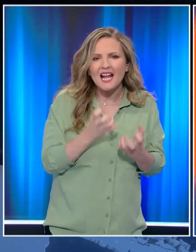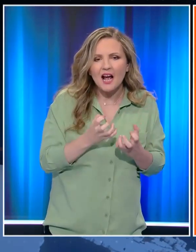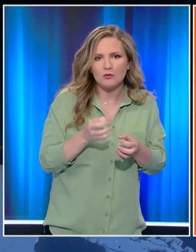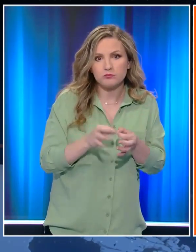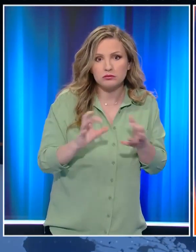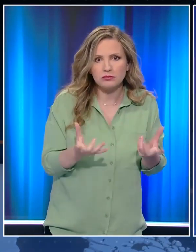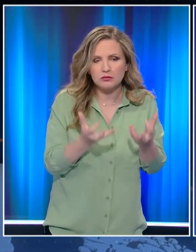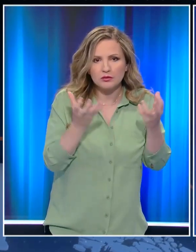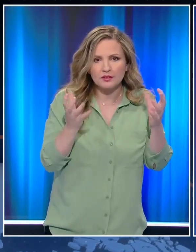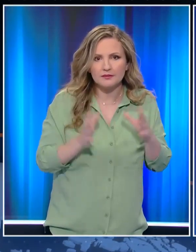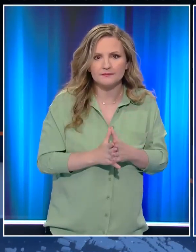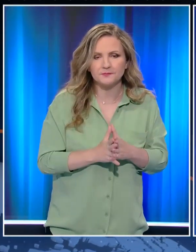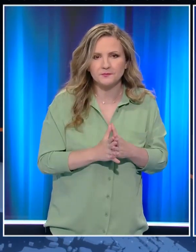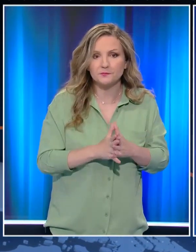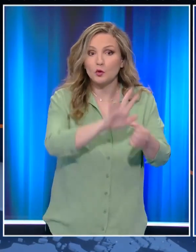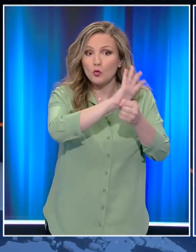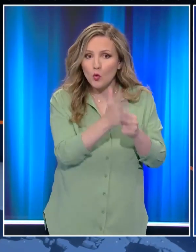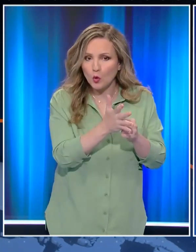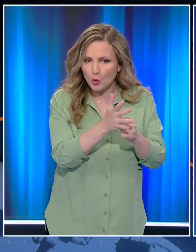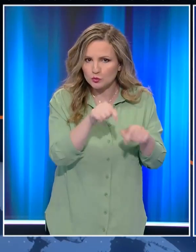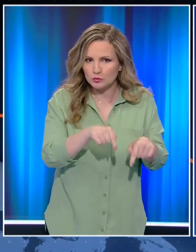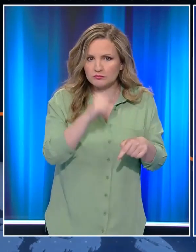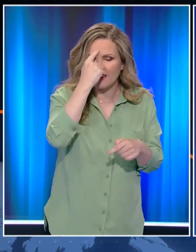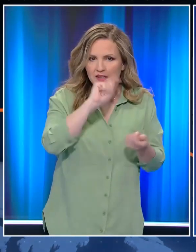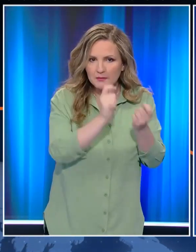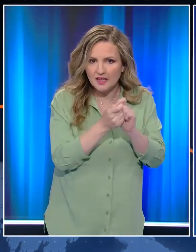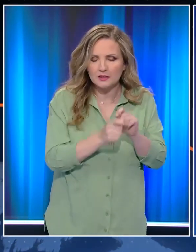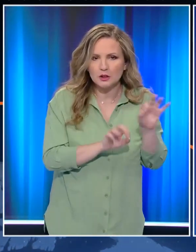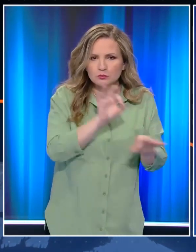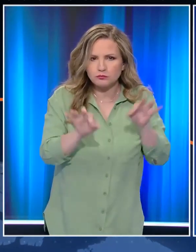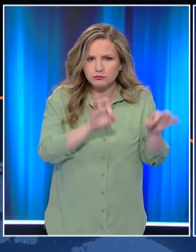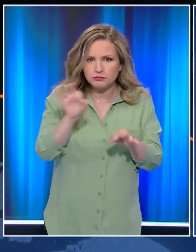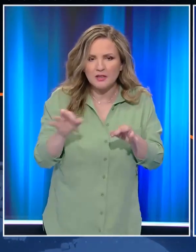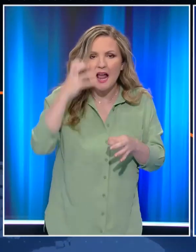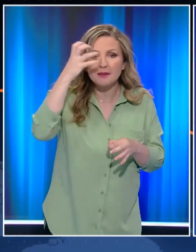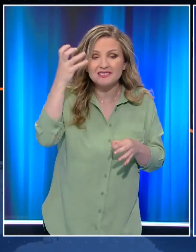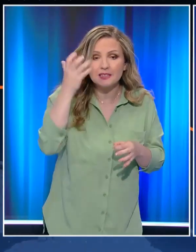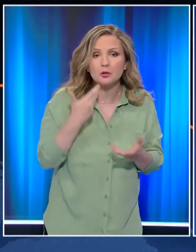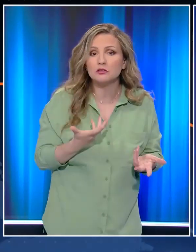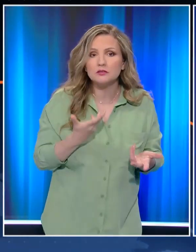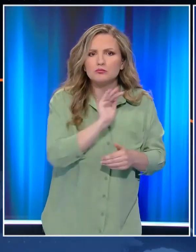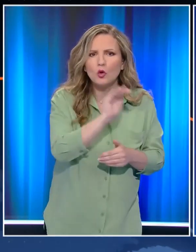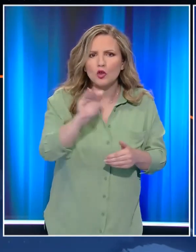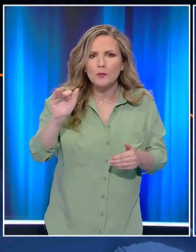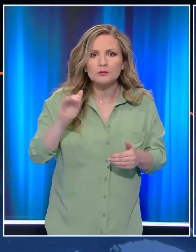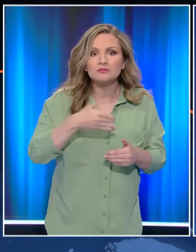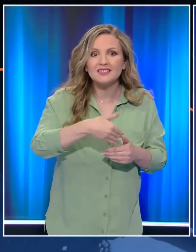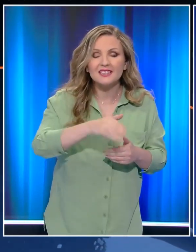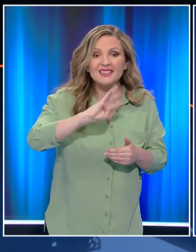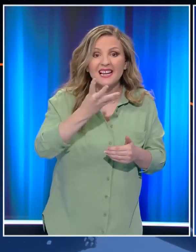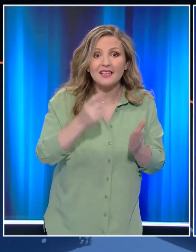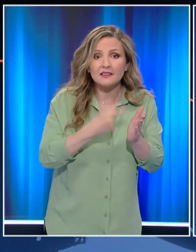Η εξάπλωση της συνδικής μετάλλαξης άρχισε να αποτυπώνεται και στην Ελλάδα με τους επιστήμονες να προειδοποιούν ότι το